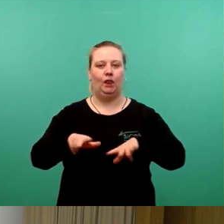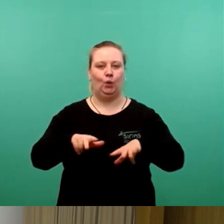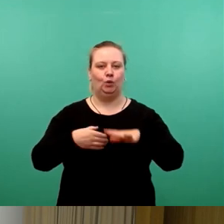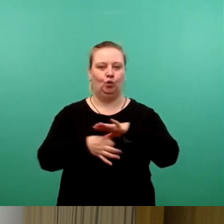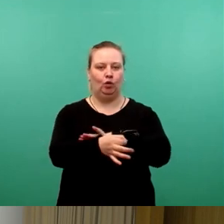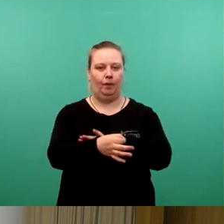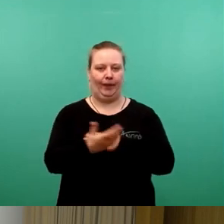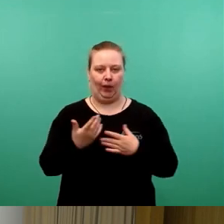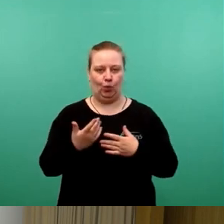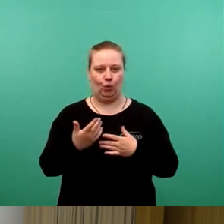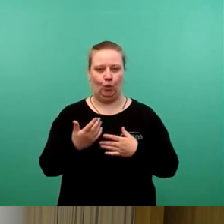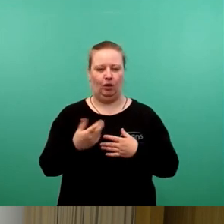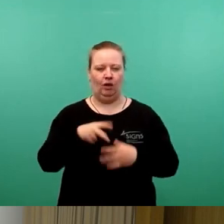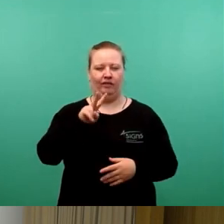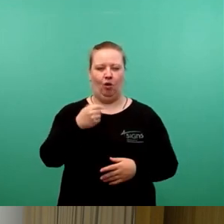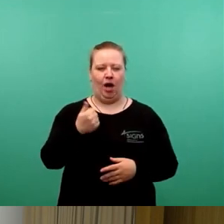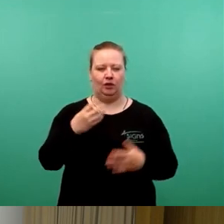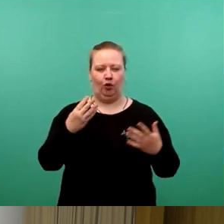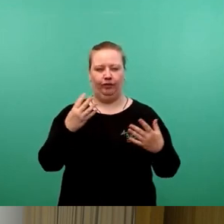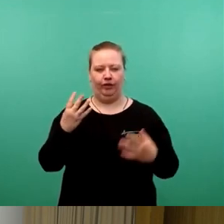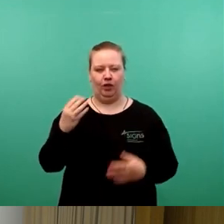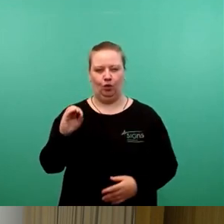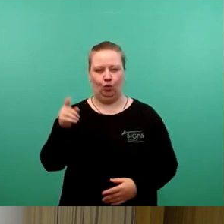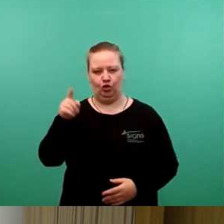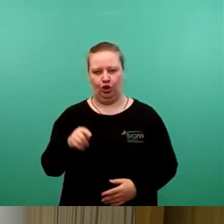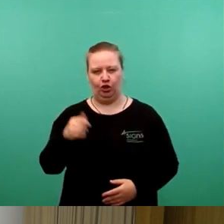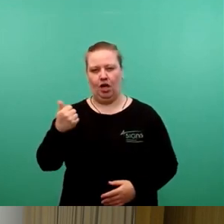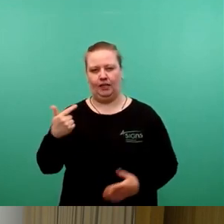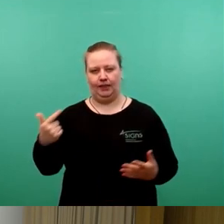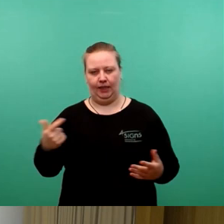Vorlage V1940-17